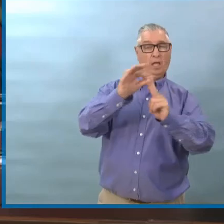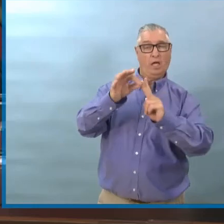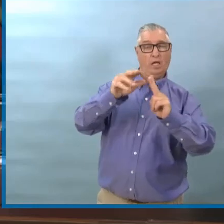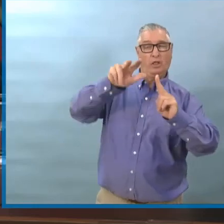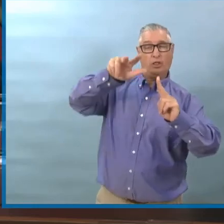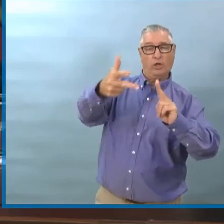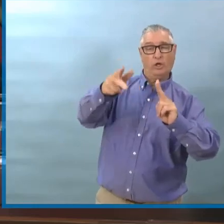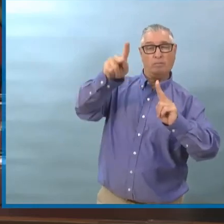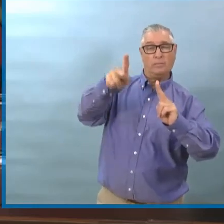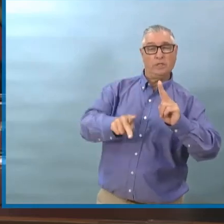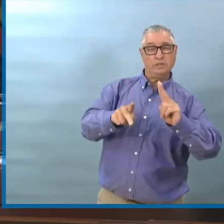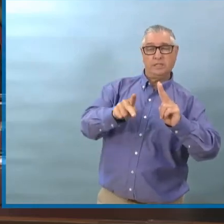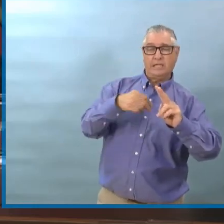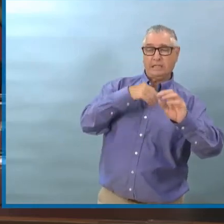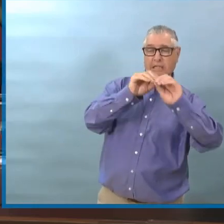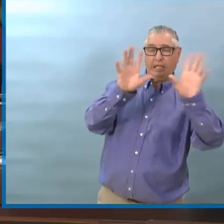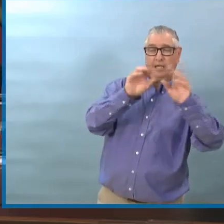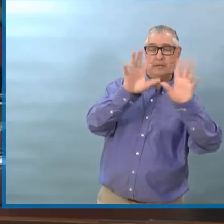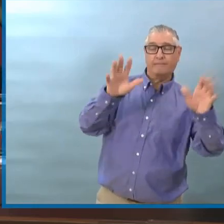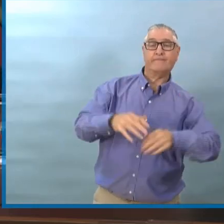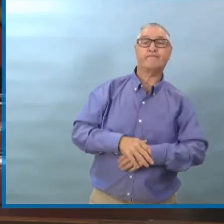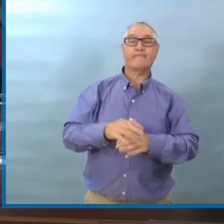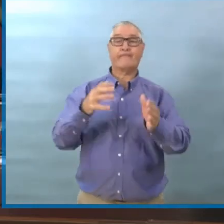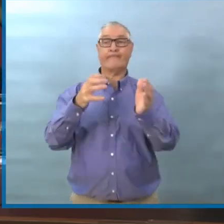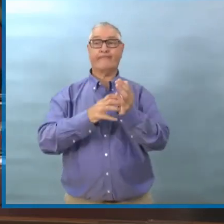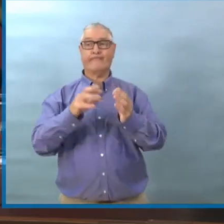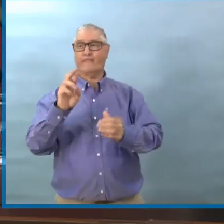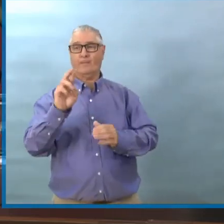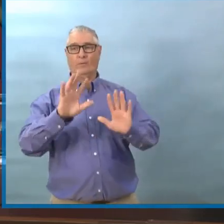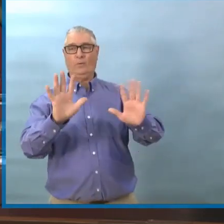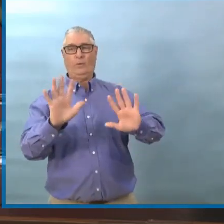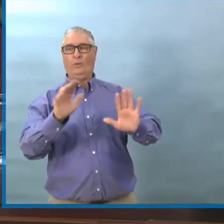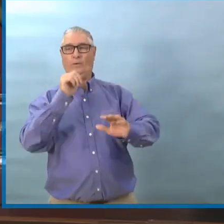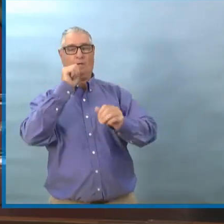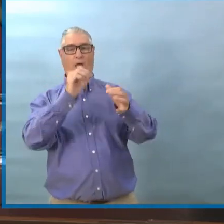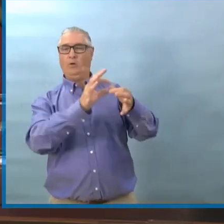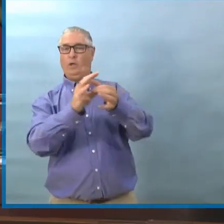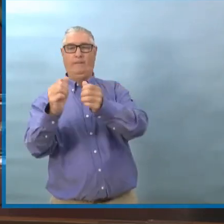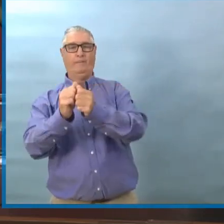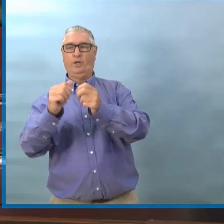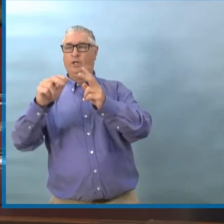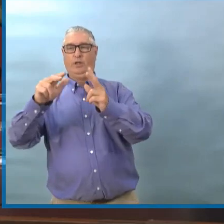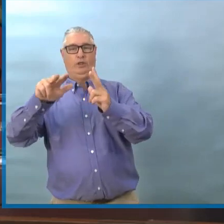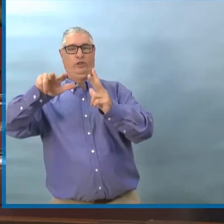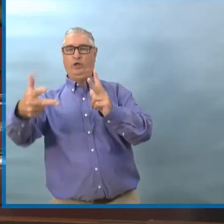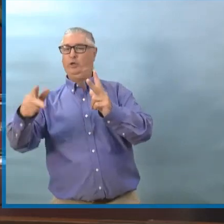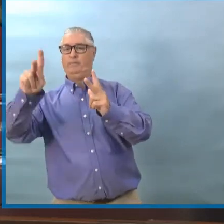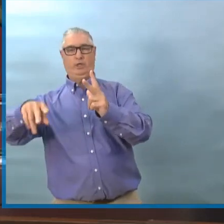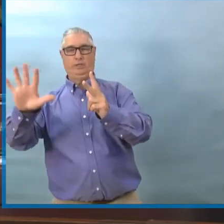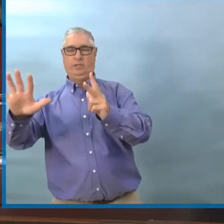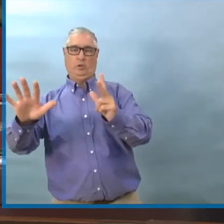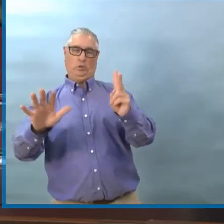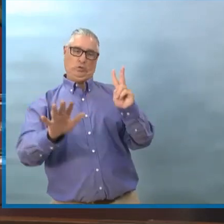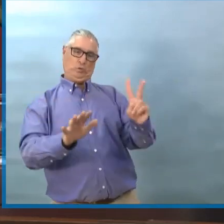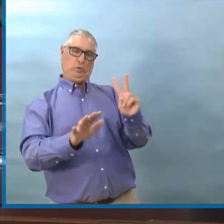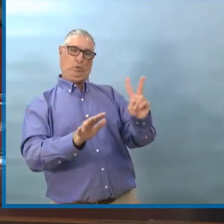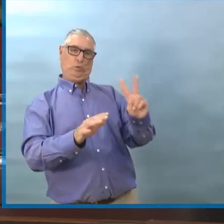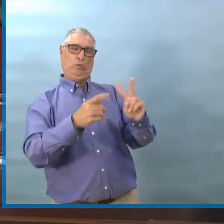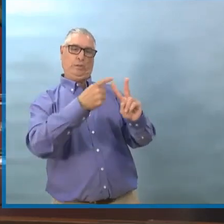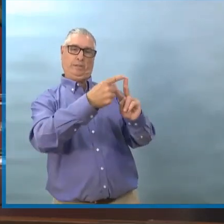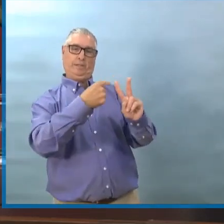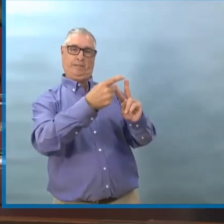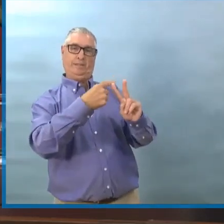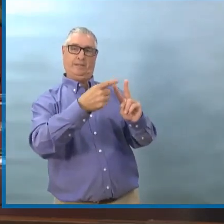Question inaudible. Ces deux personnes sont des contacts l'un envers l'autre.